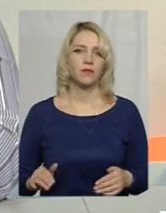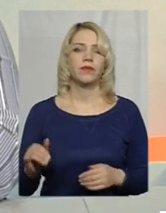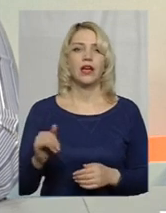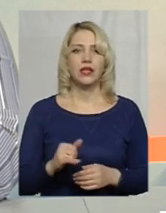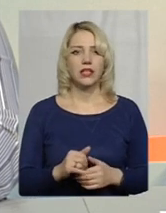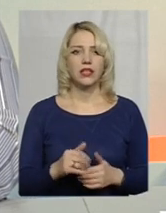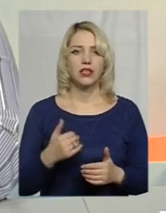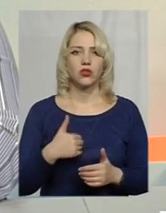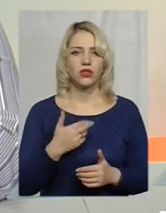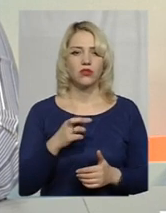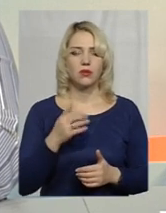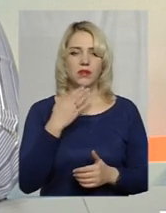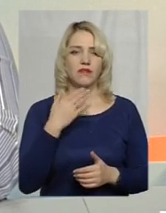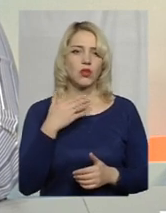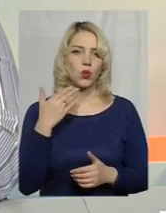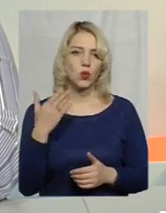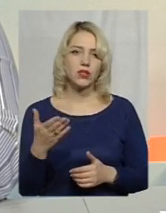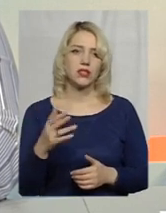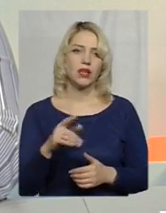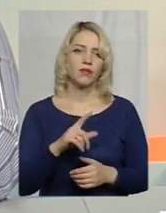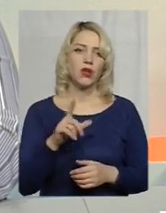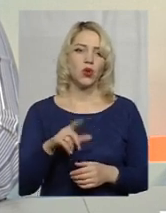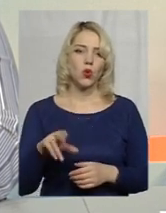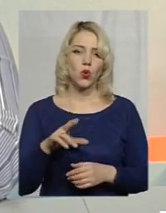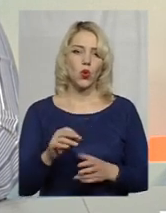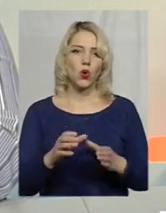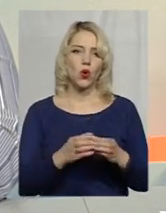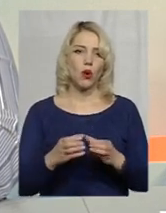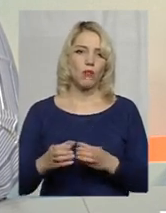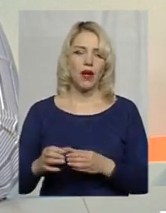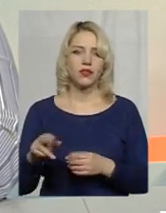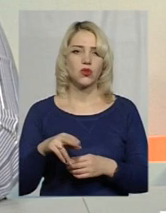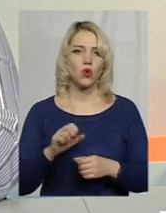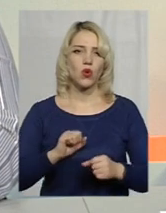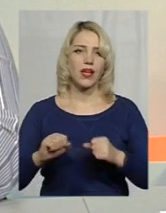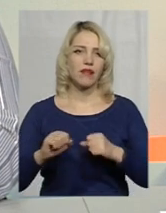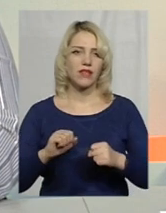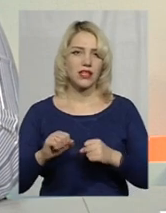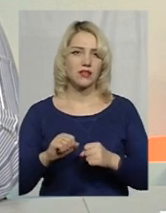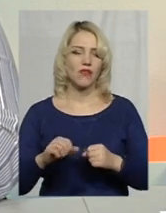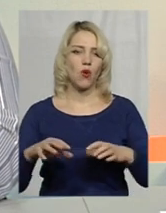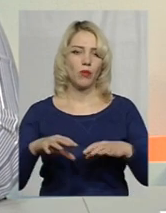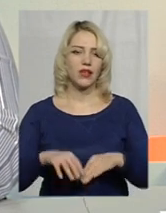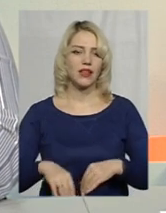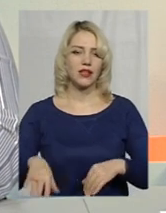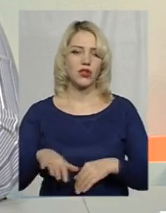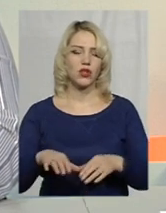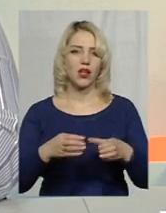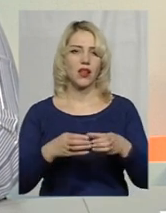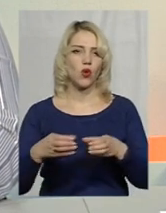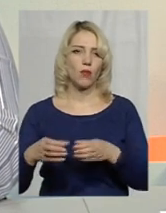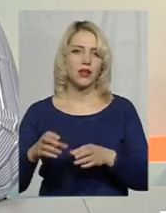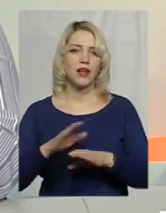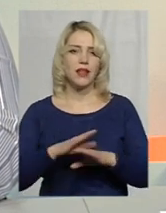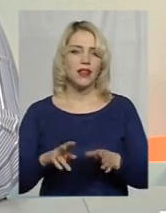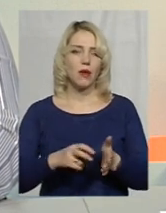хотілося б звернутися, власне, до цих громад, до керівництва об'єднаних територіальних громад, не